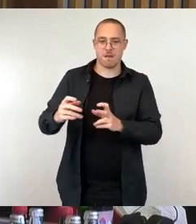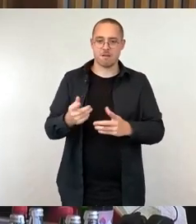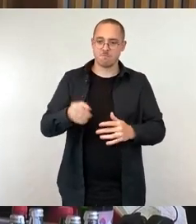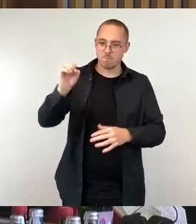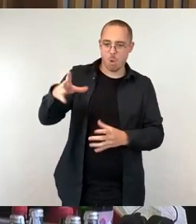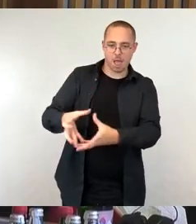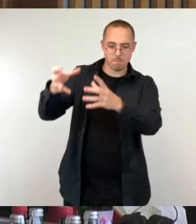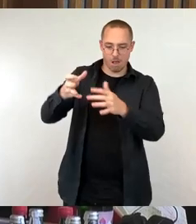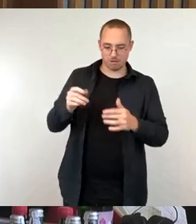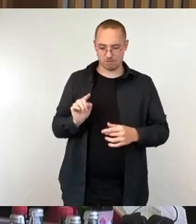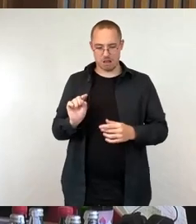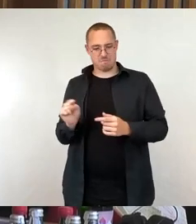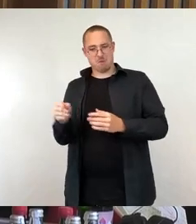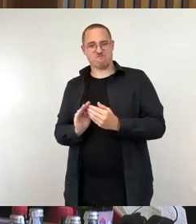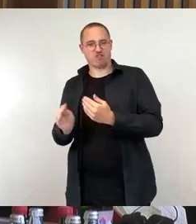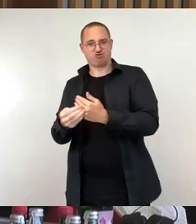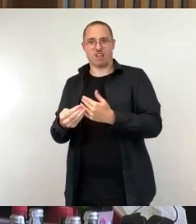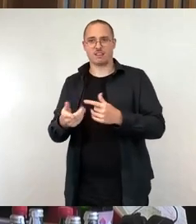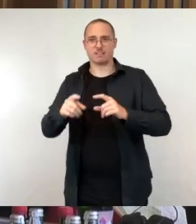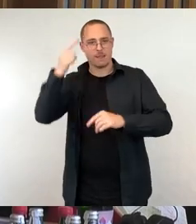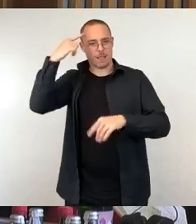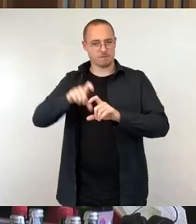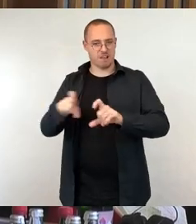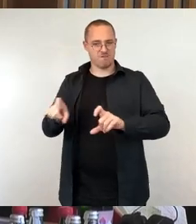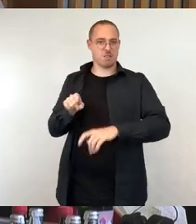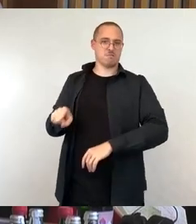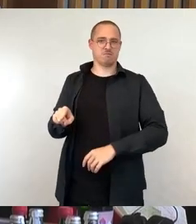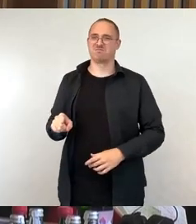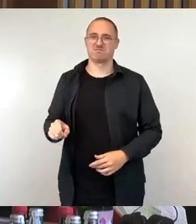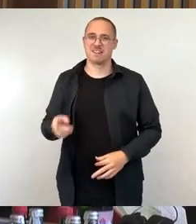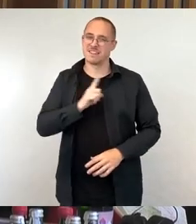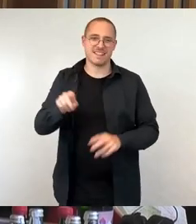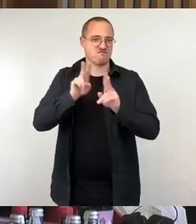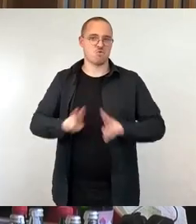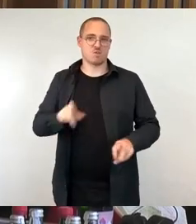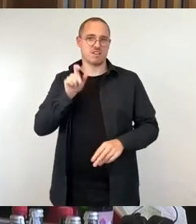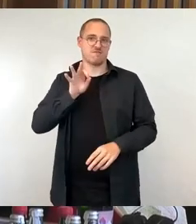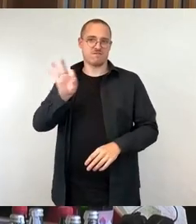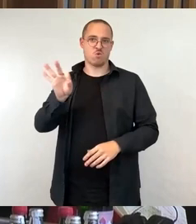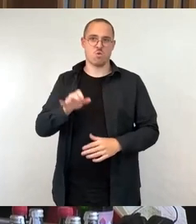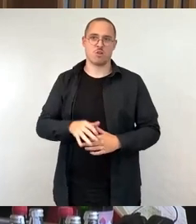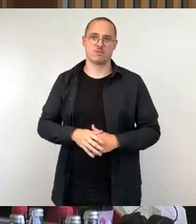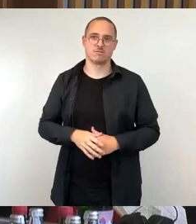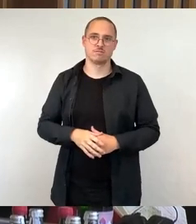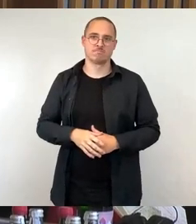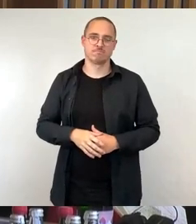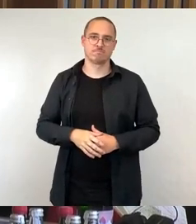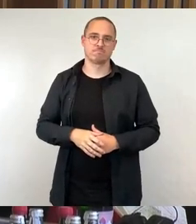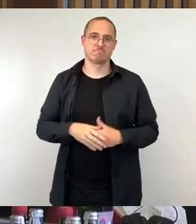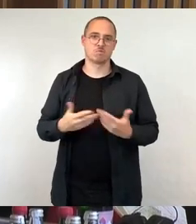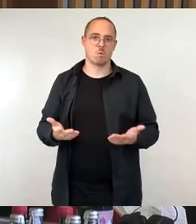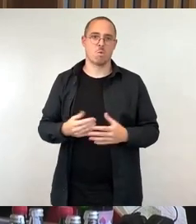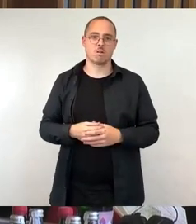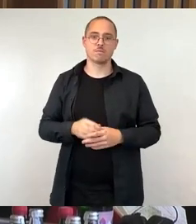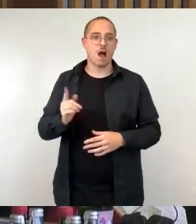welchem Grund ignoriert die Stadtverwaltung den Beschluss zu einem Beteiligungsverfahren, wenn die genannte historische Herleitung so offensichtlich falsch ist?